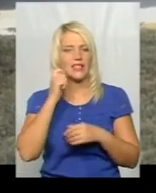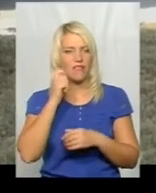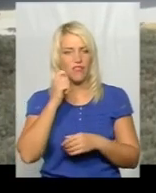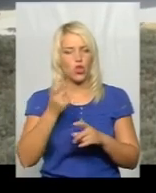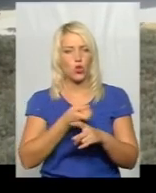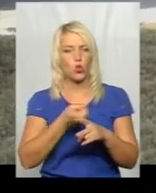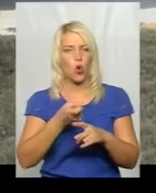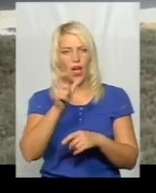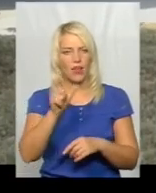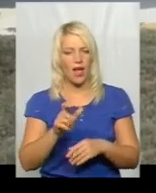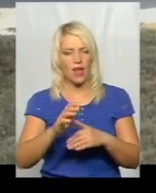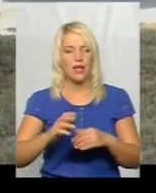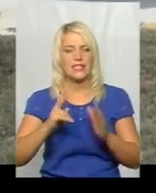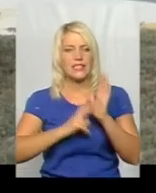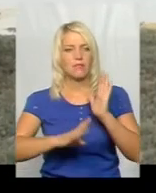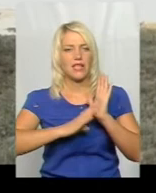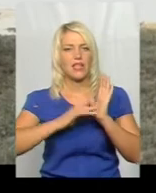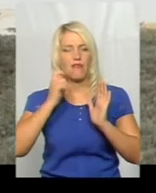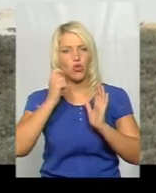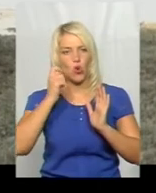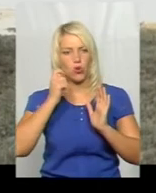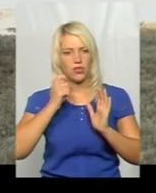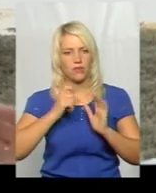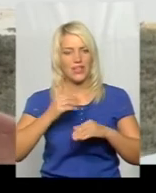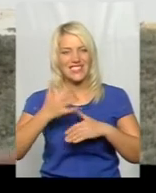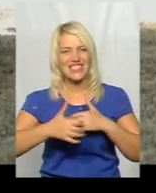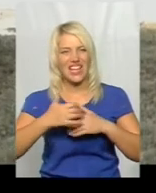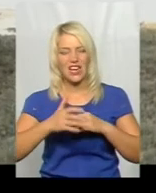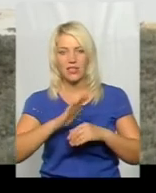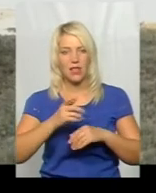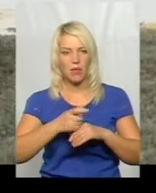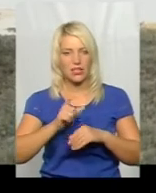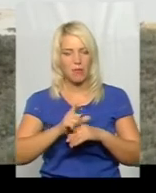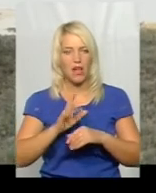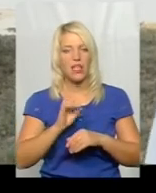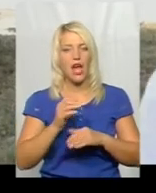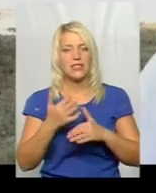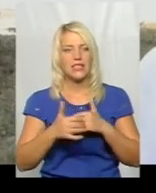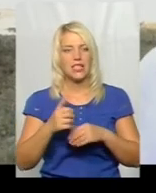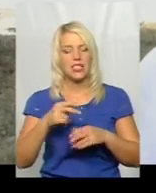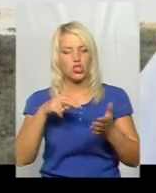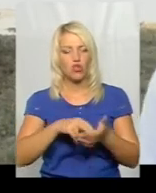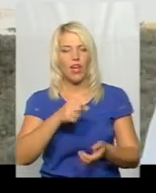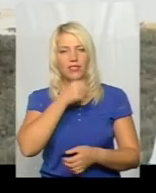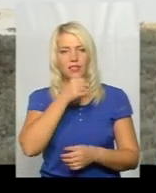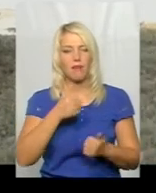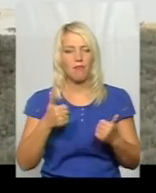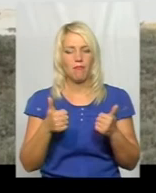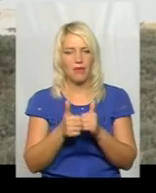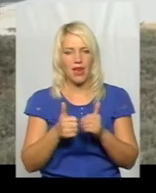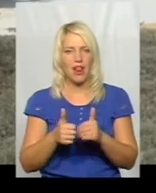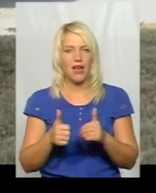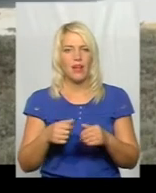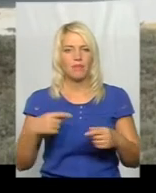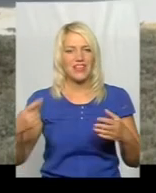79 років. Середній вік, не максимальний, середній. Тобто стоять діди біля станків, які щось ще можуть робити.